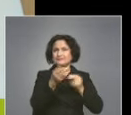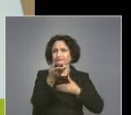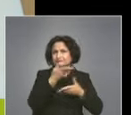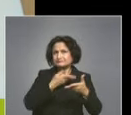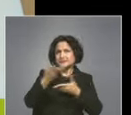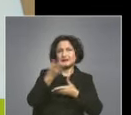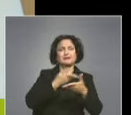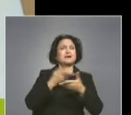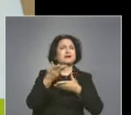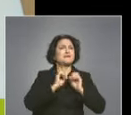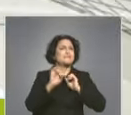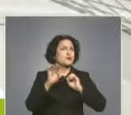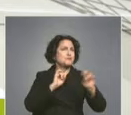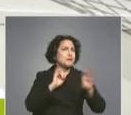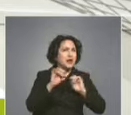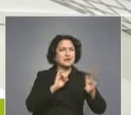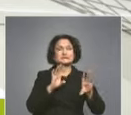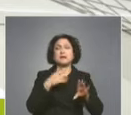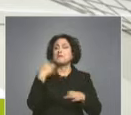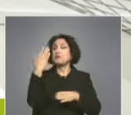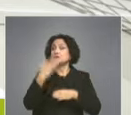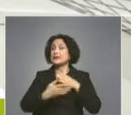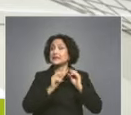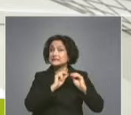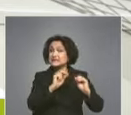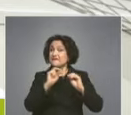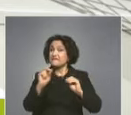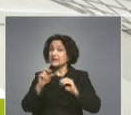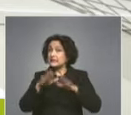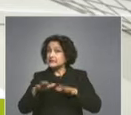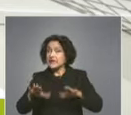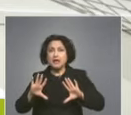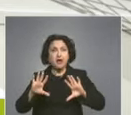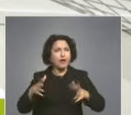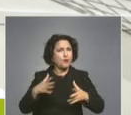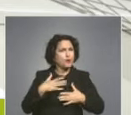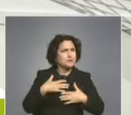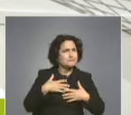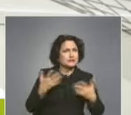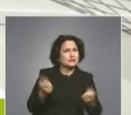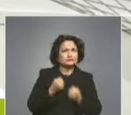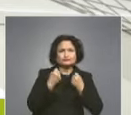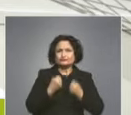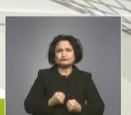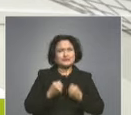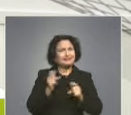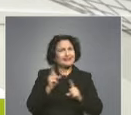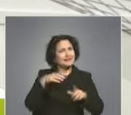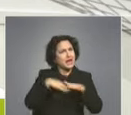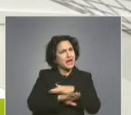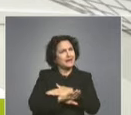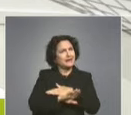такива форми, защото... Може би като последен съвет децата, ако изпаднат в такава ситуация, да не крият от